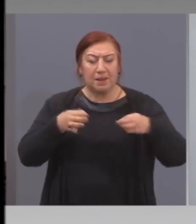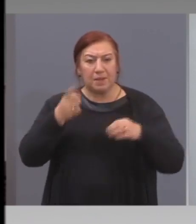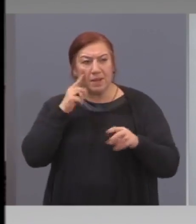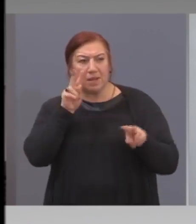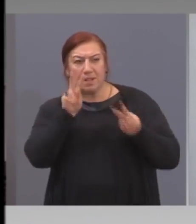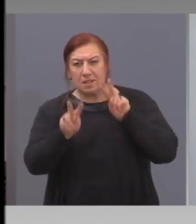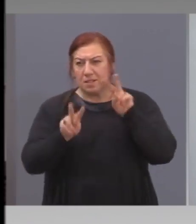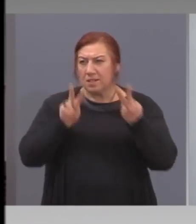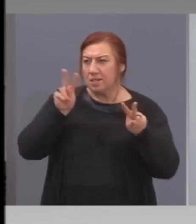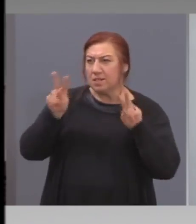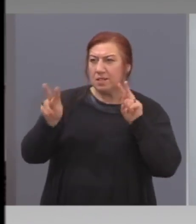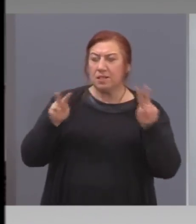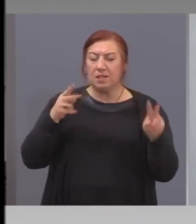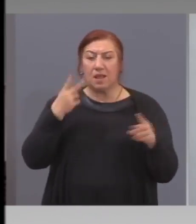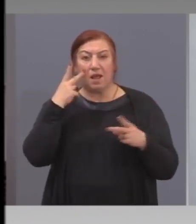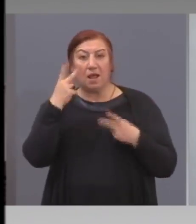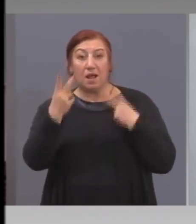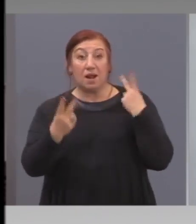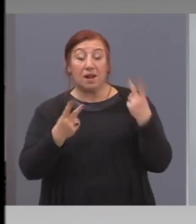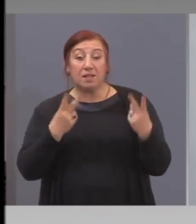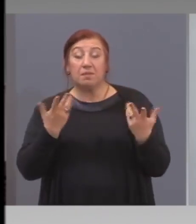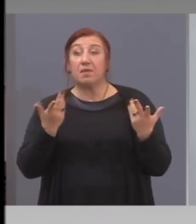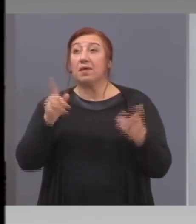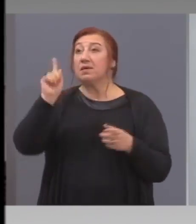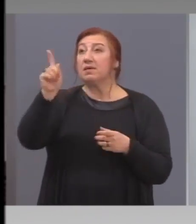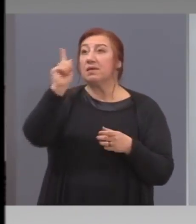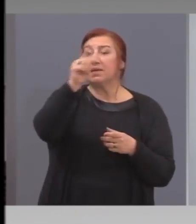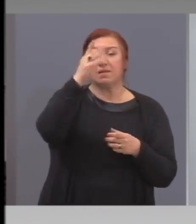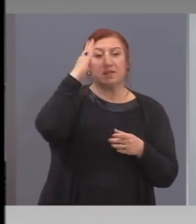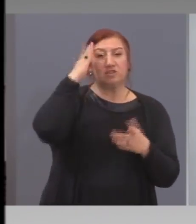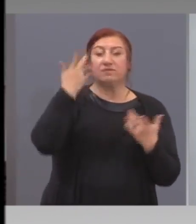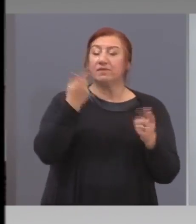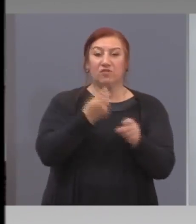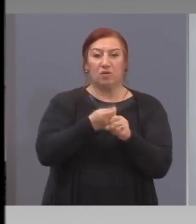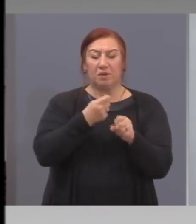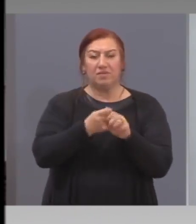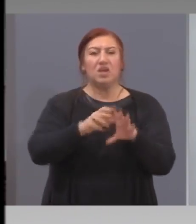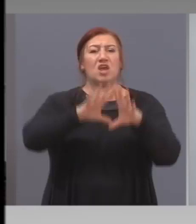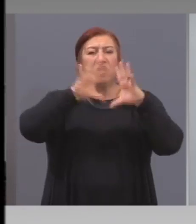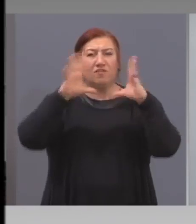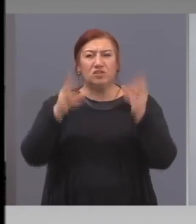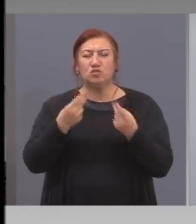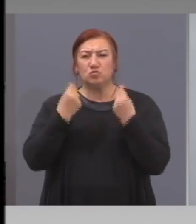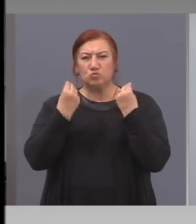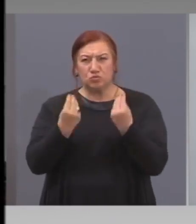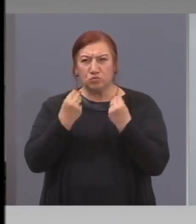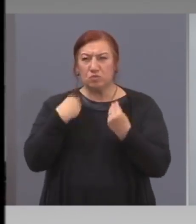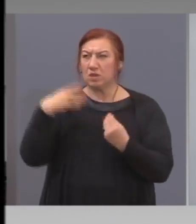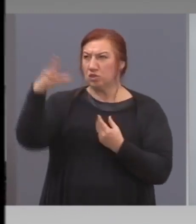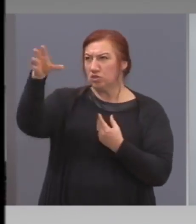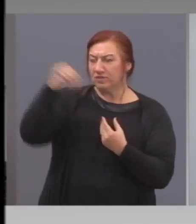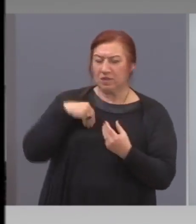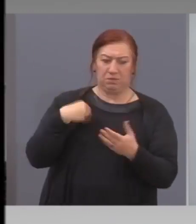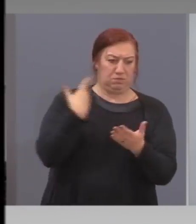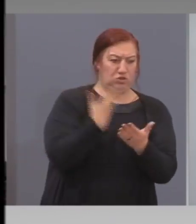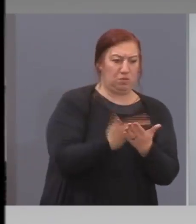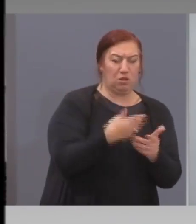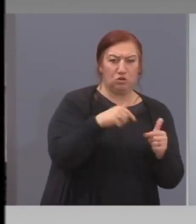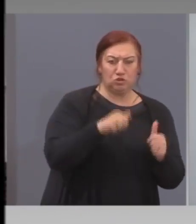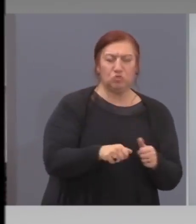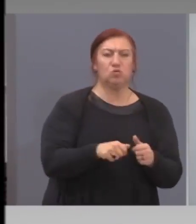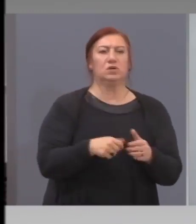следиме къде и какво се прави. И всичко най-добро ще го приложим. За радост и вие. Медиите, между другото.